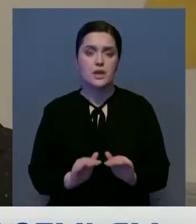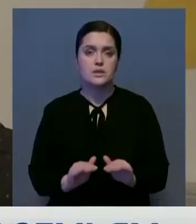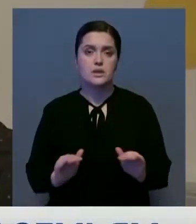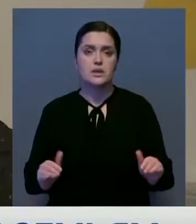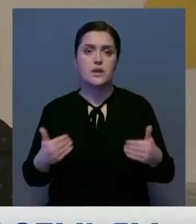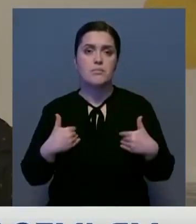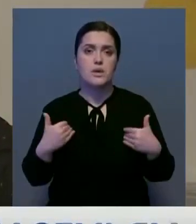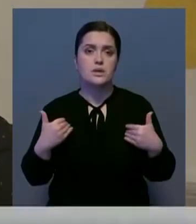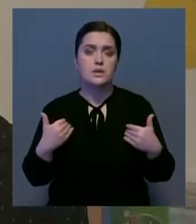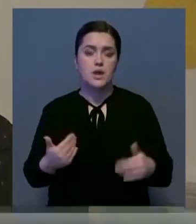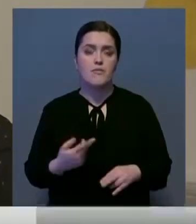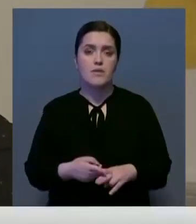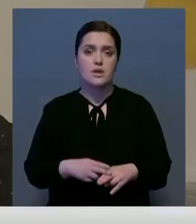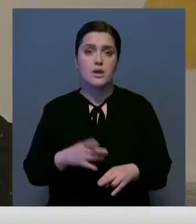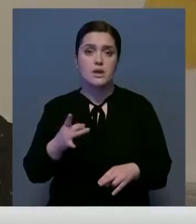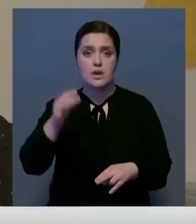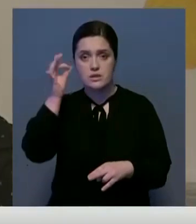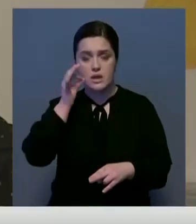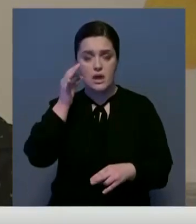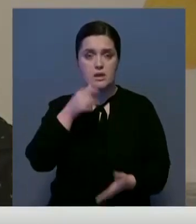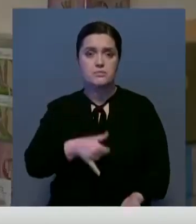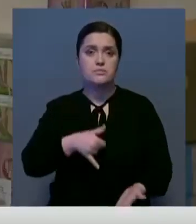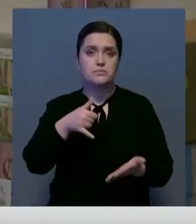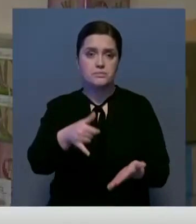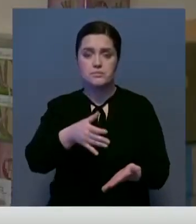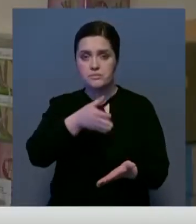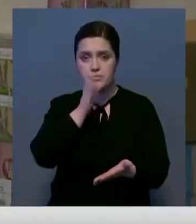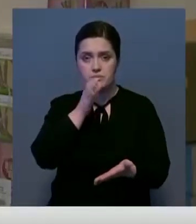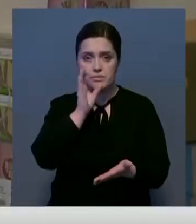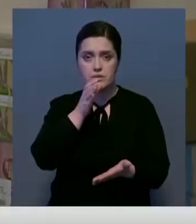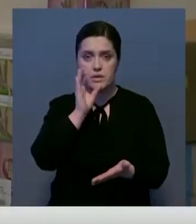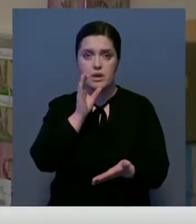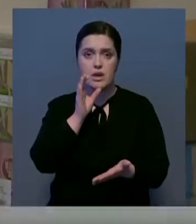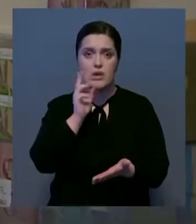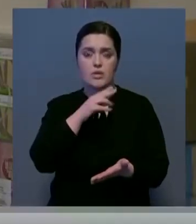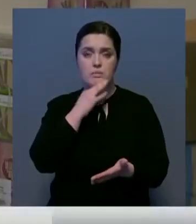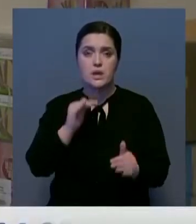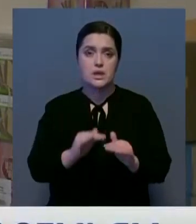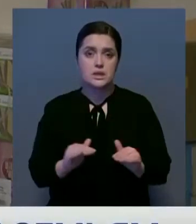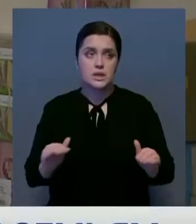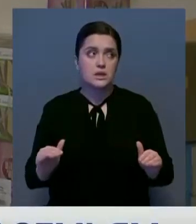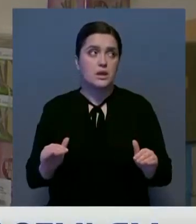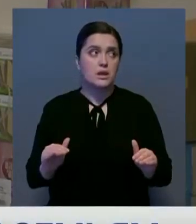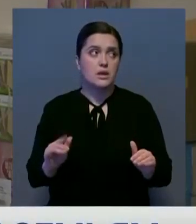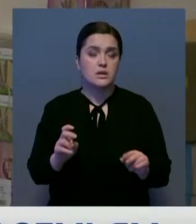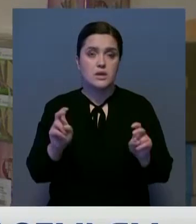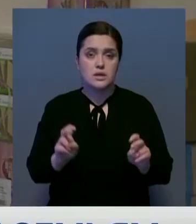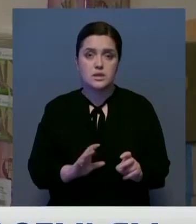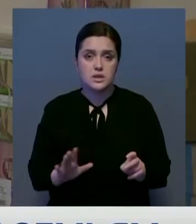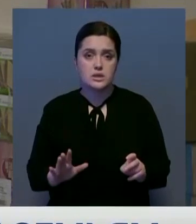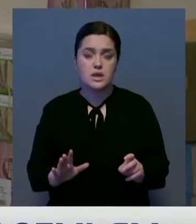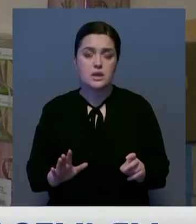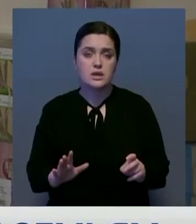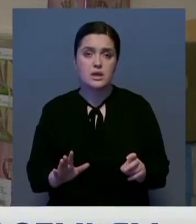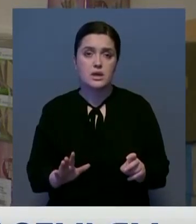раз сладостями, напитками. Вообще вот инициатива многодетных матерей, которые не сидят на месте и, несмотря на свои